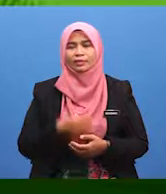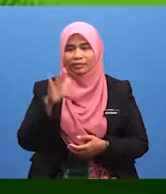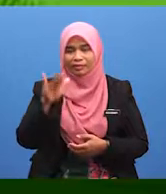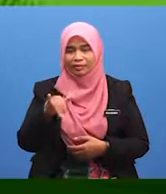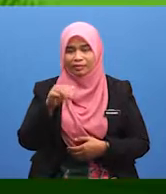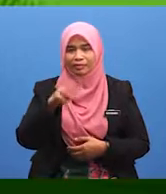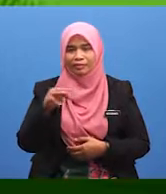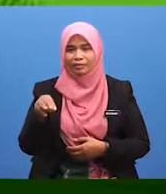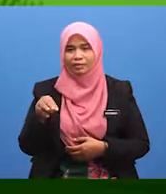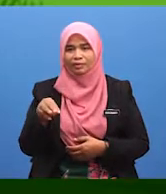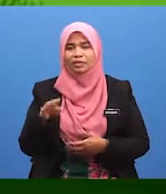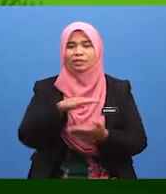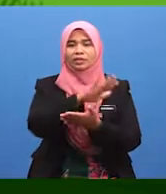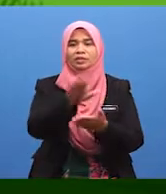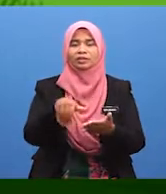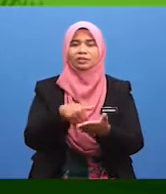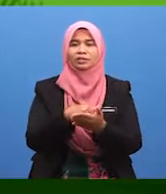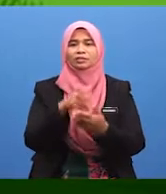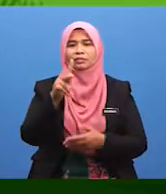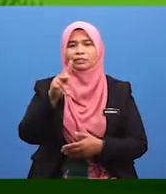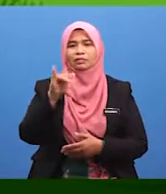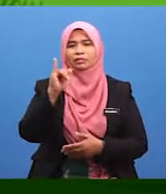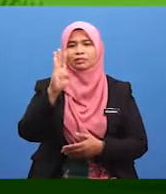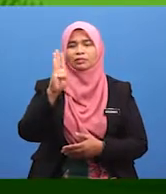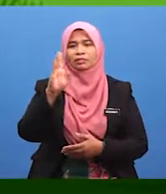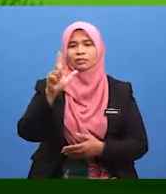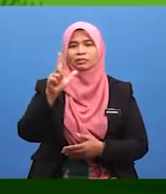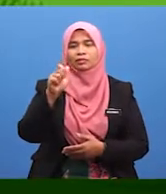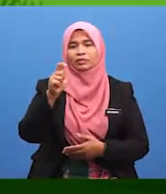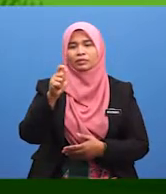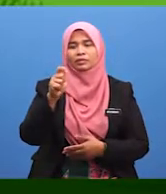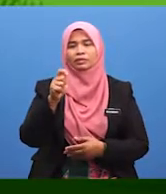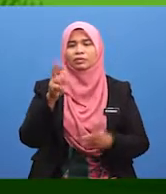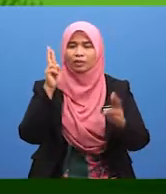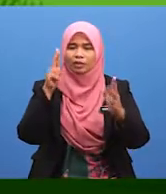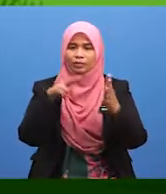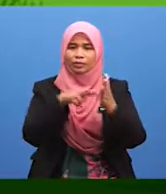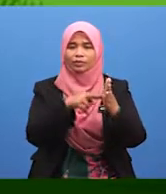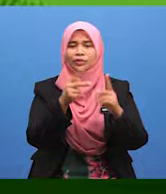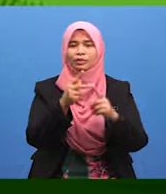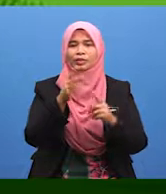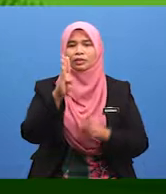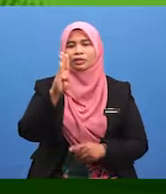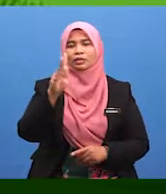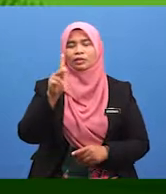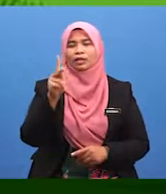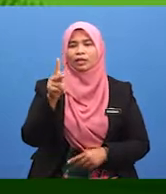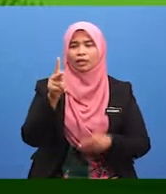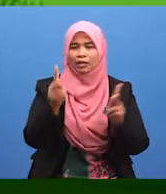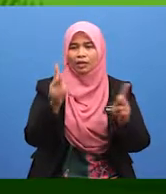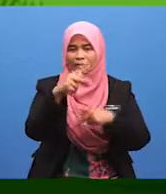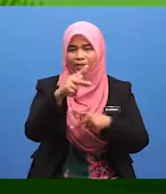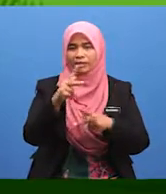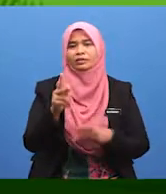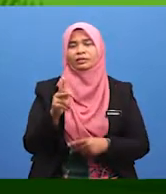ya murid-murid, semua qiblah ini merujuk kepada ka'bah sahaja iaitu